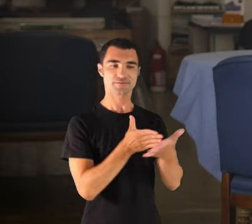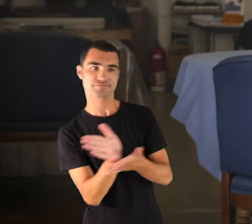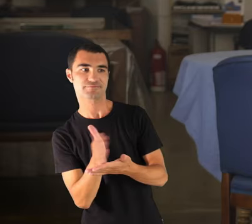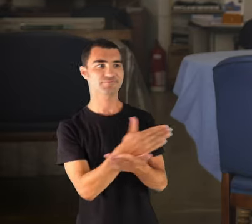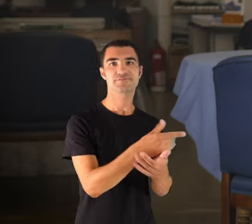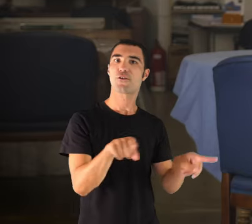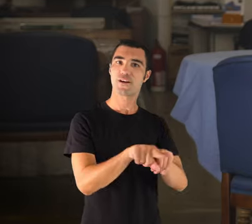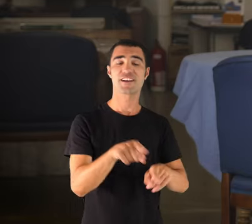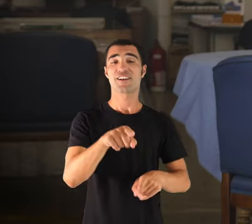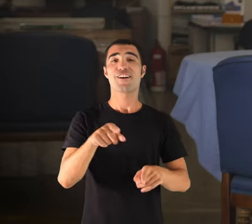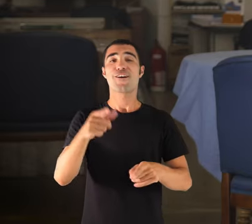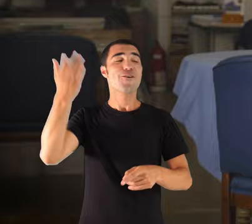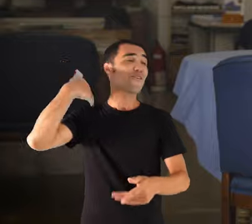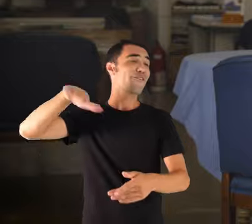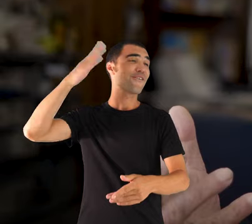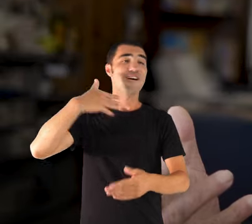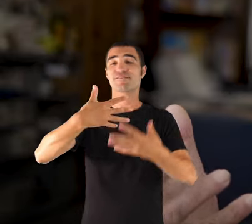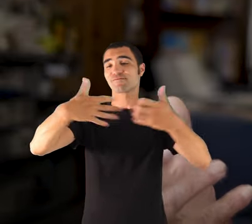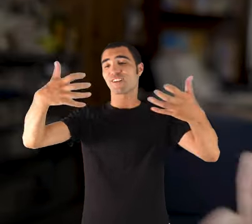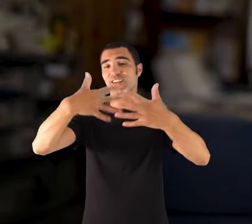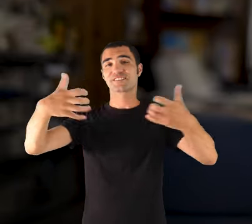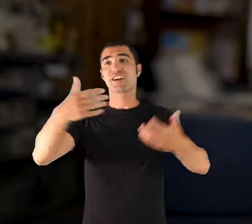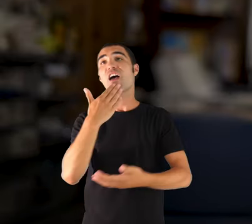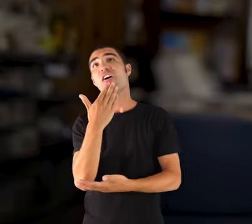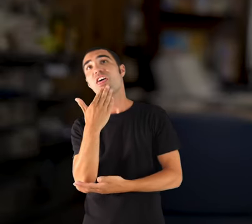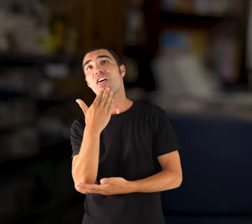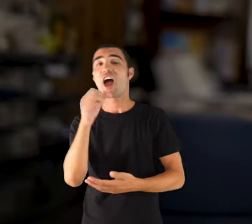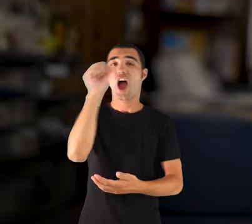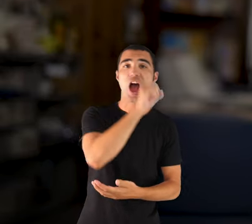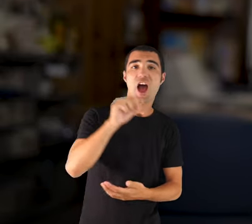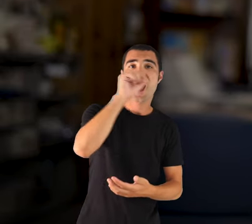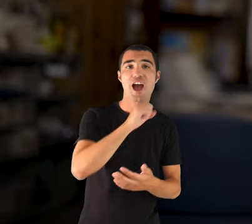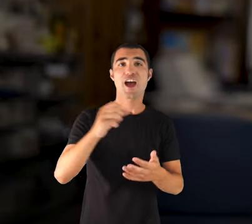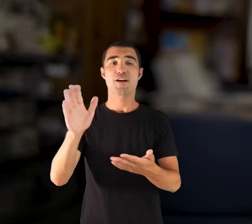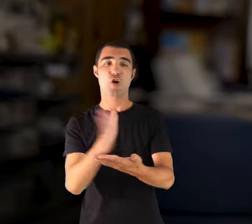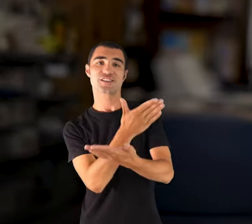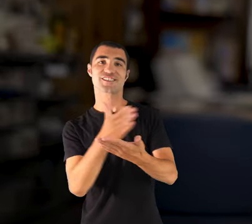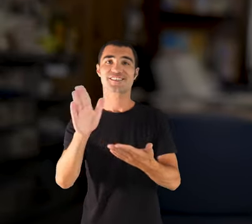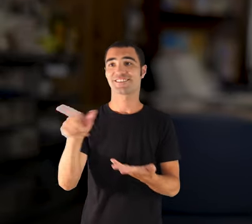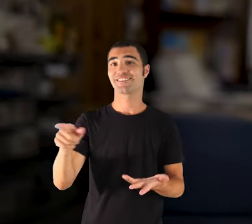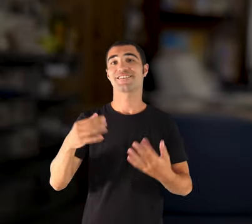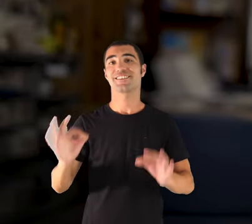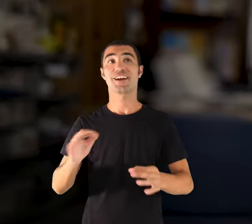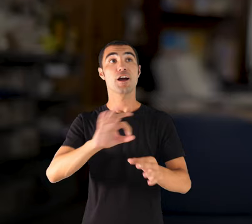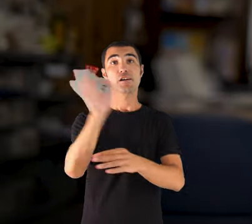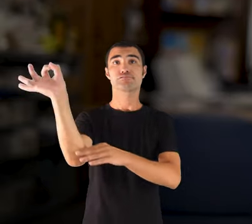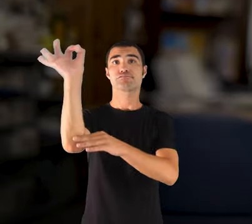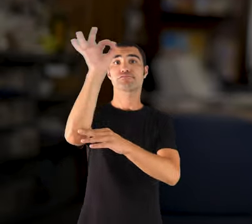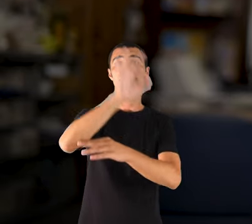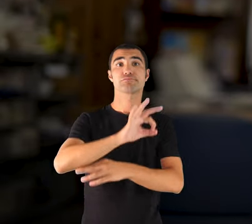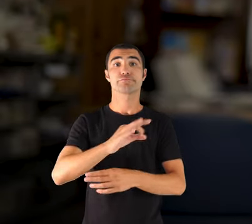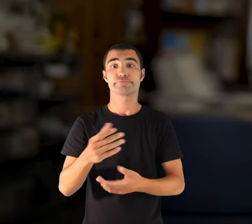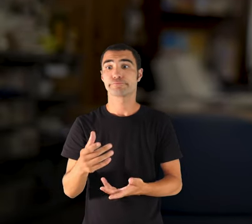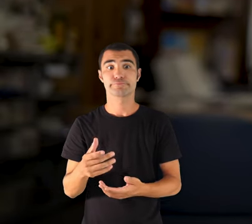feien gloses. Tenia una altra manera de divertir-se. És molt normal, quan veiem que arribava a l'hora baixa, que no podíem posar un plat